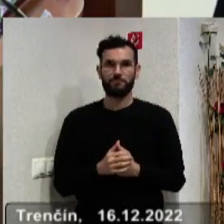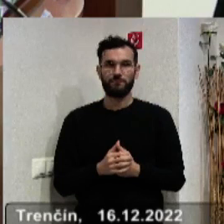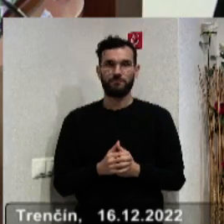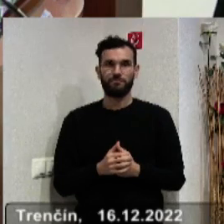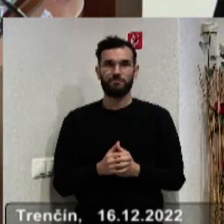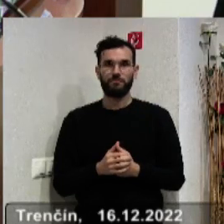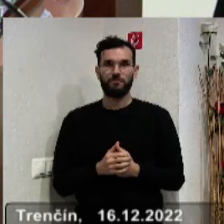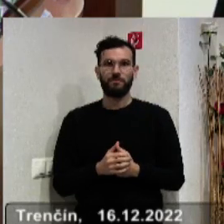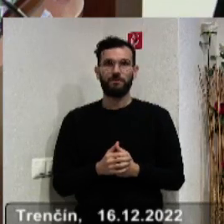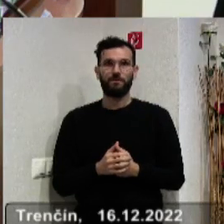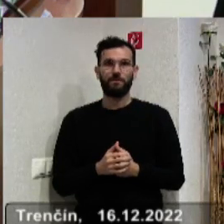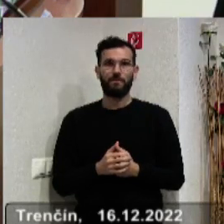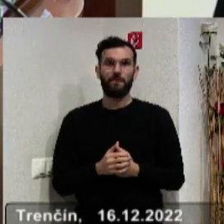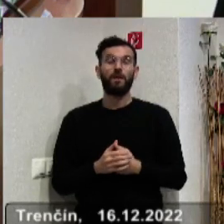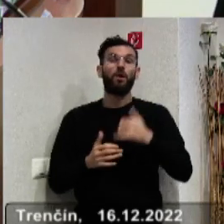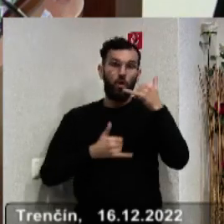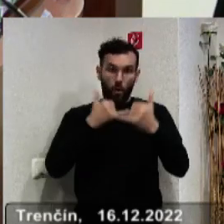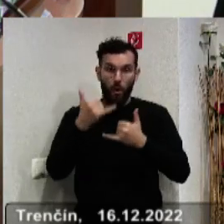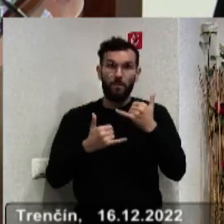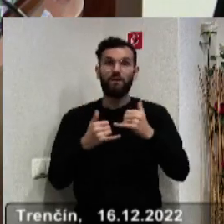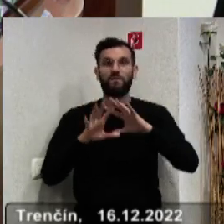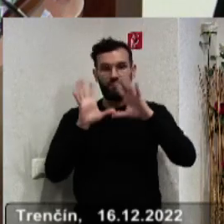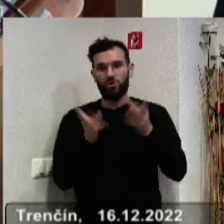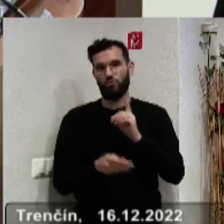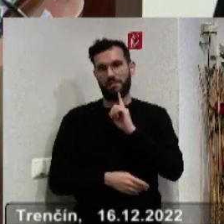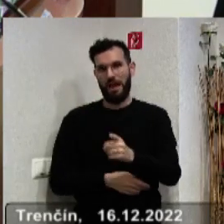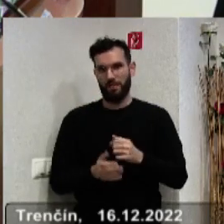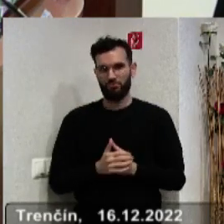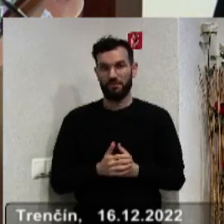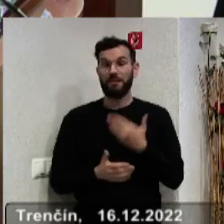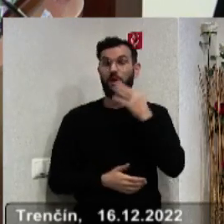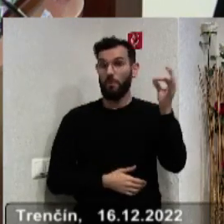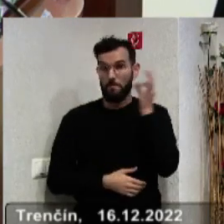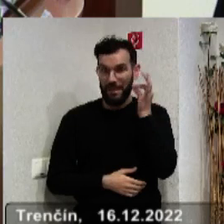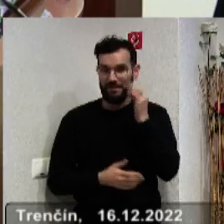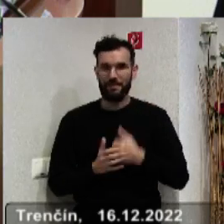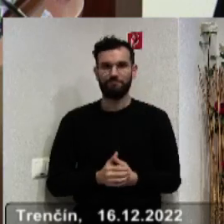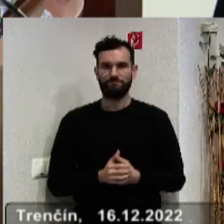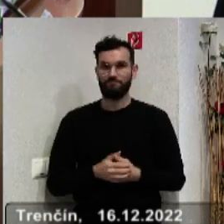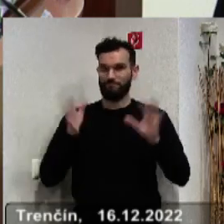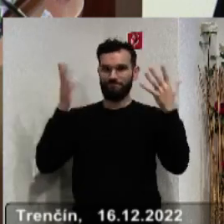pracovať možno a medzi sviatkami a ešte raz všetko najlepšie. Ďakujem veľmi pekne.